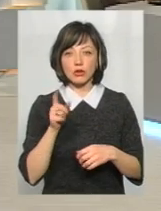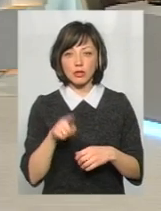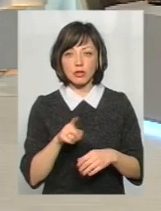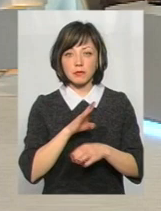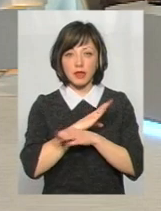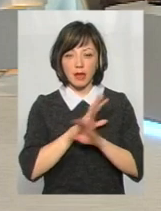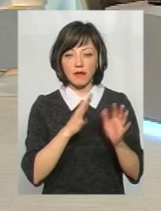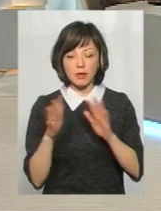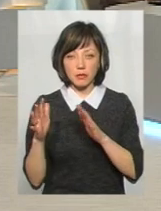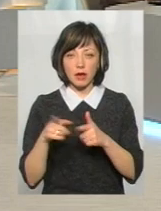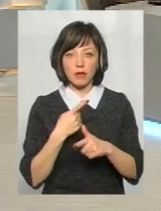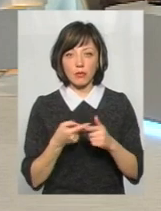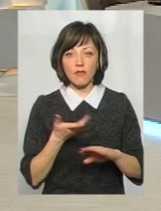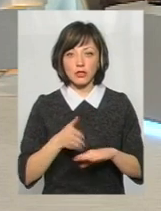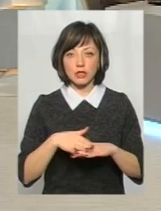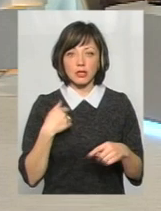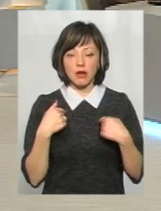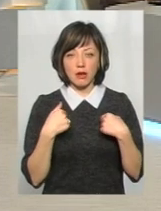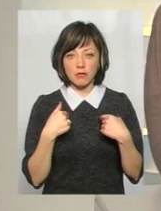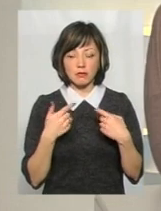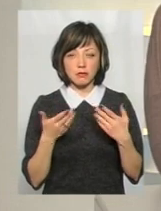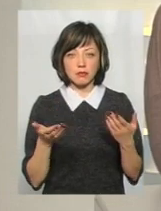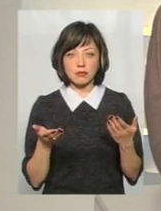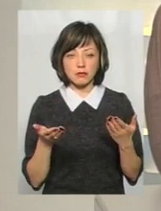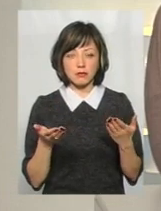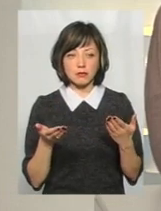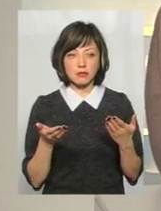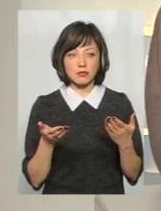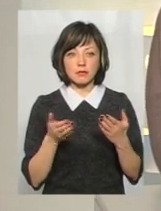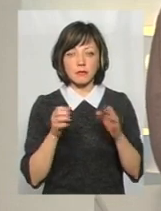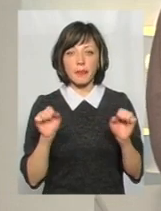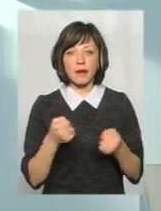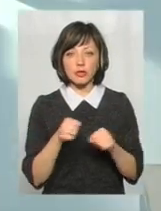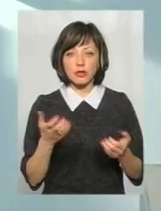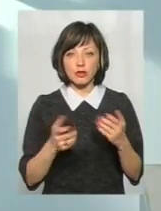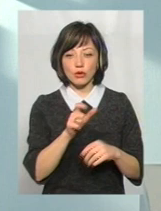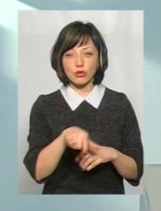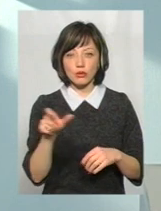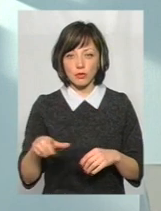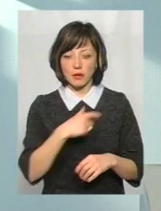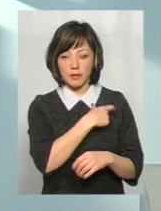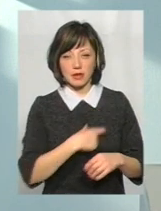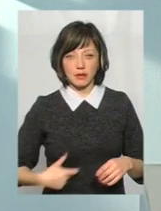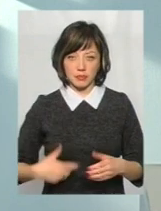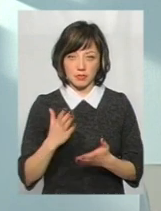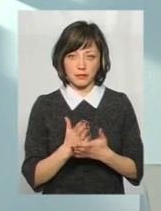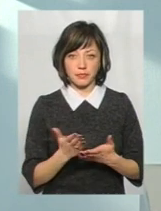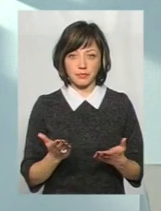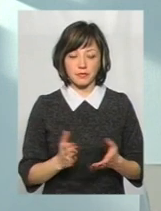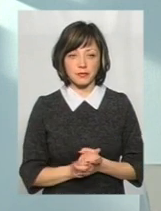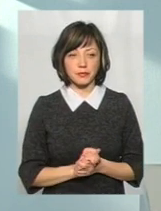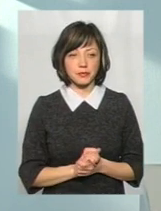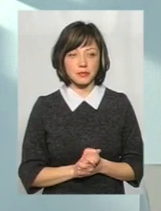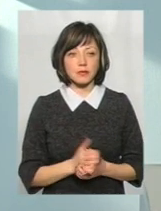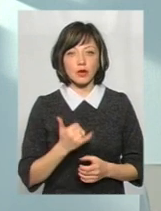смертельних випадків або важких травм, ну тут реально, вони неможливі, якщо особи будуть присібнуті ременом пасивної безпеки, тим паче.